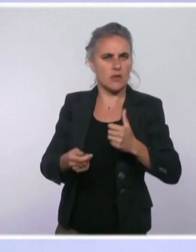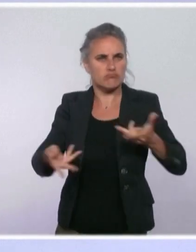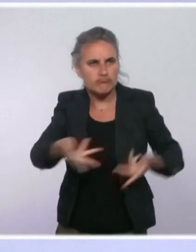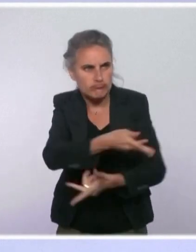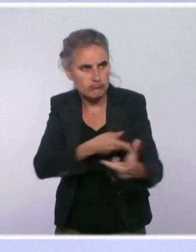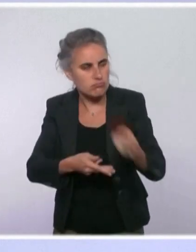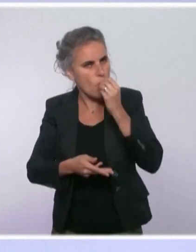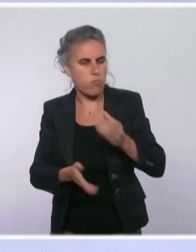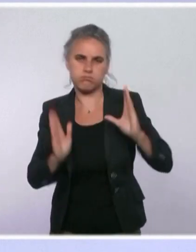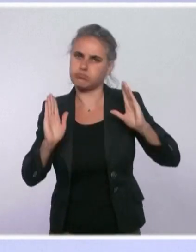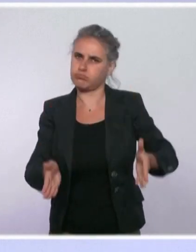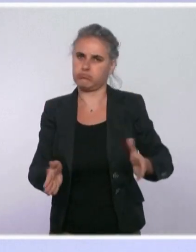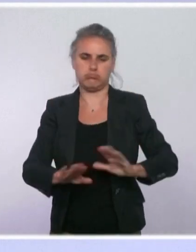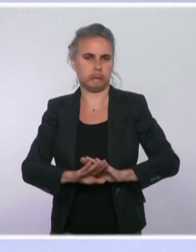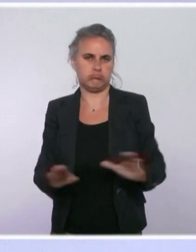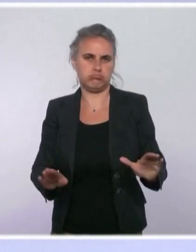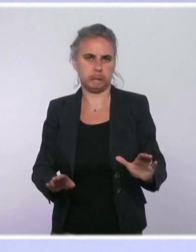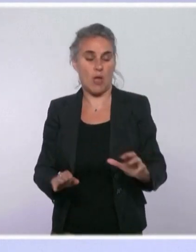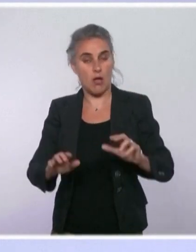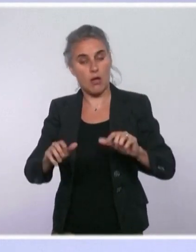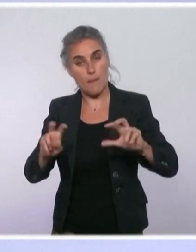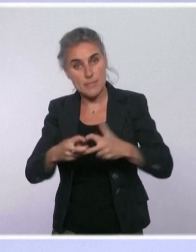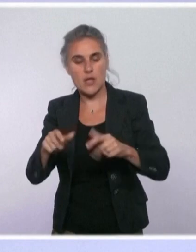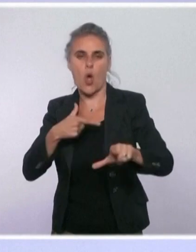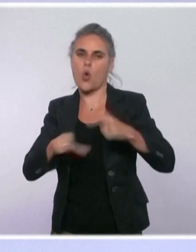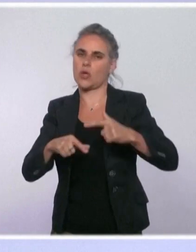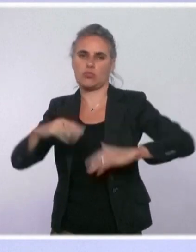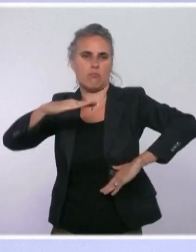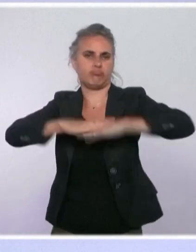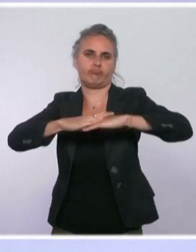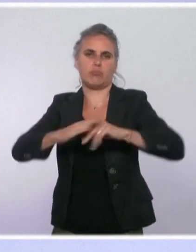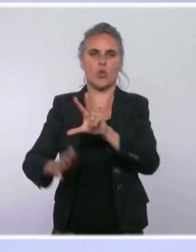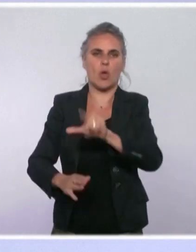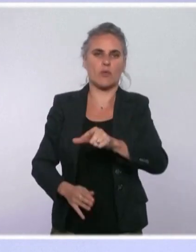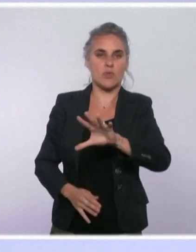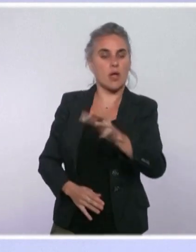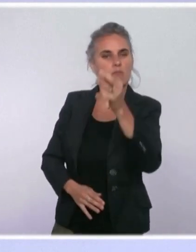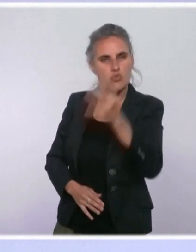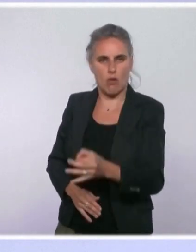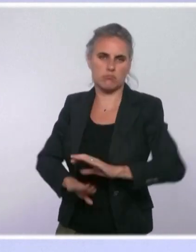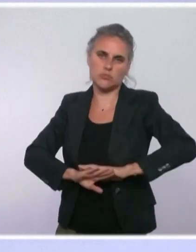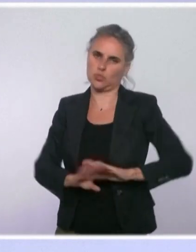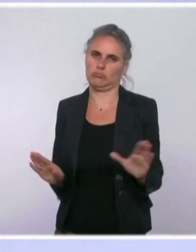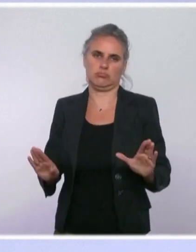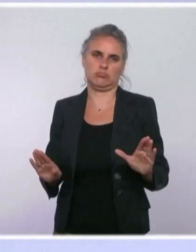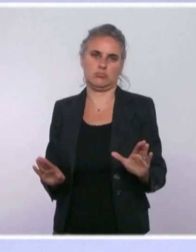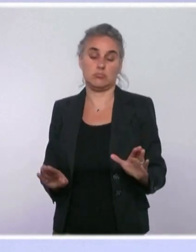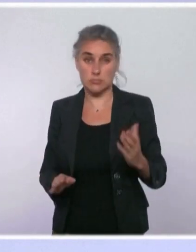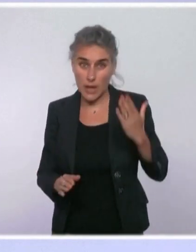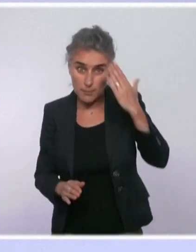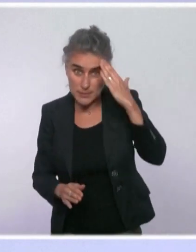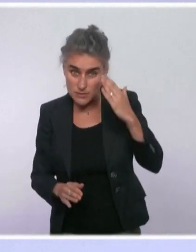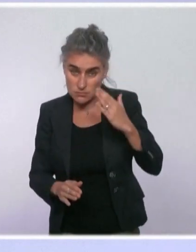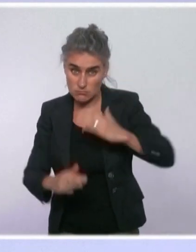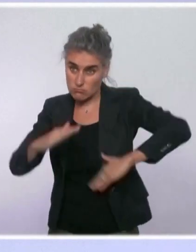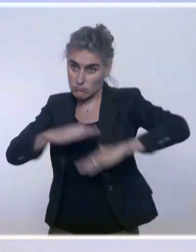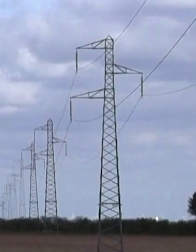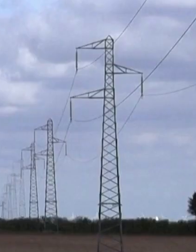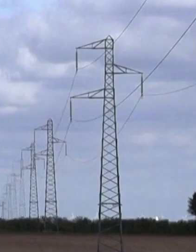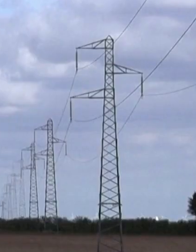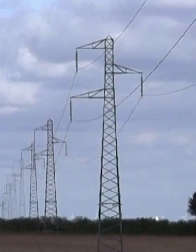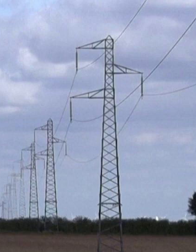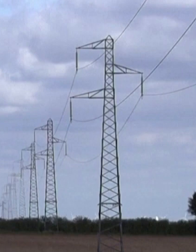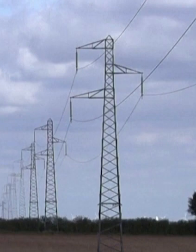est un bouclier sur les prix de l'allocation à 3,5%. S' n'y avait pas ce bouclier, la hausse pourrait aller jusqu'à 6